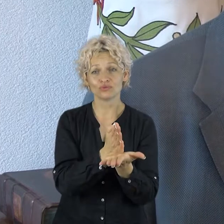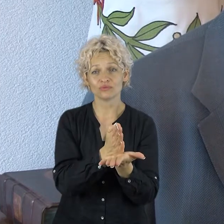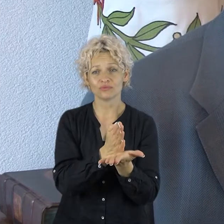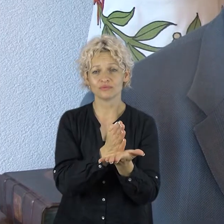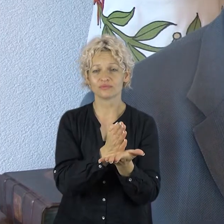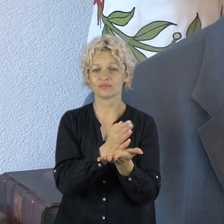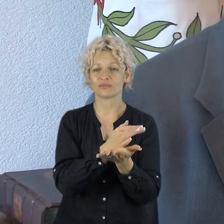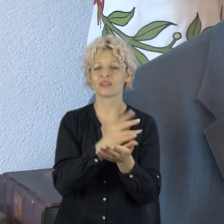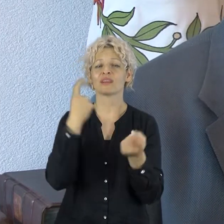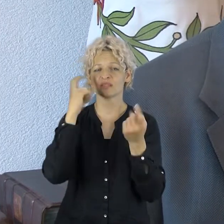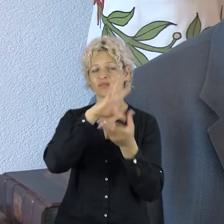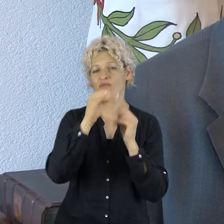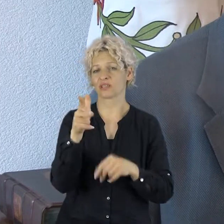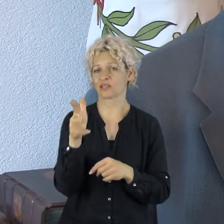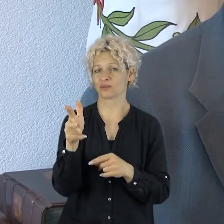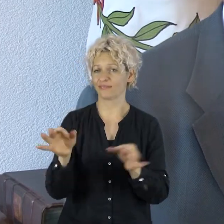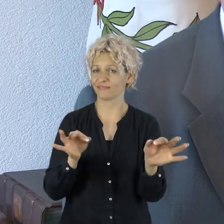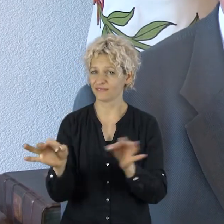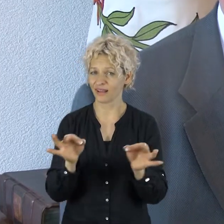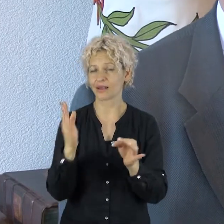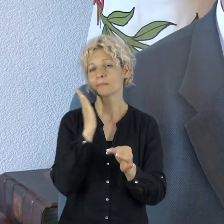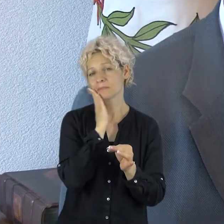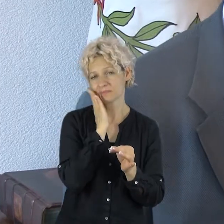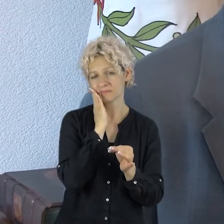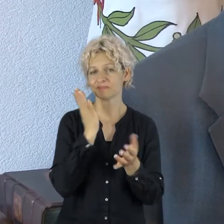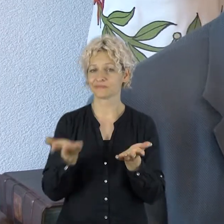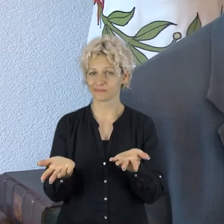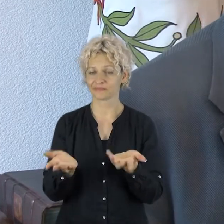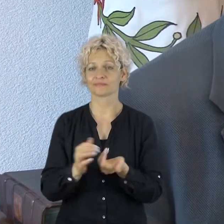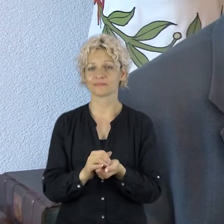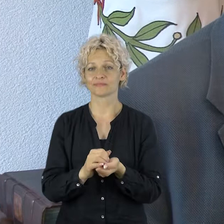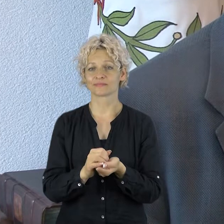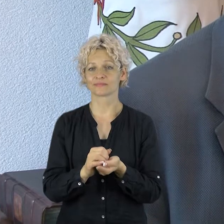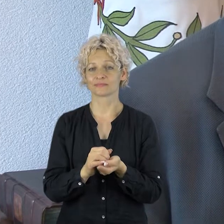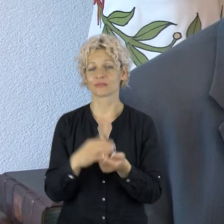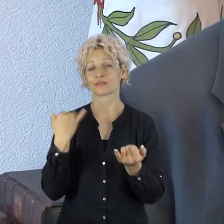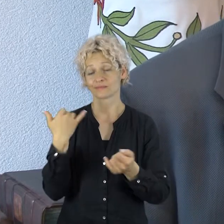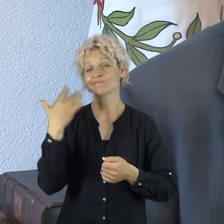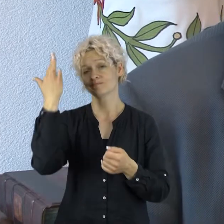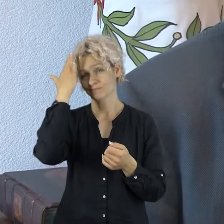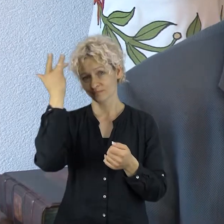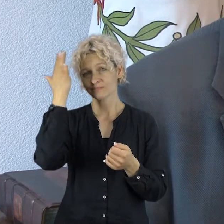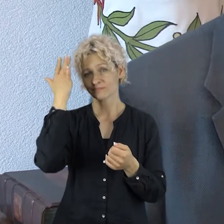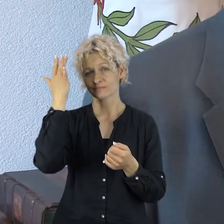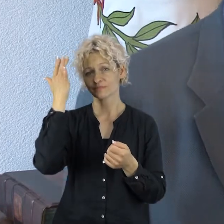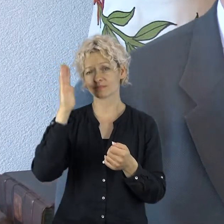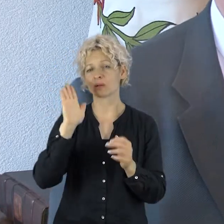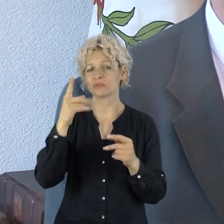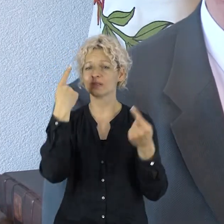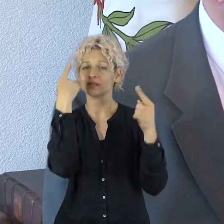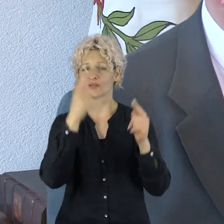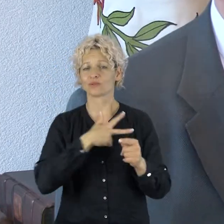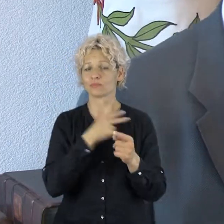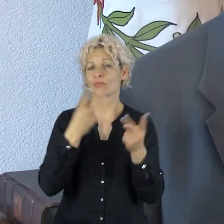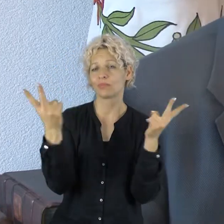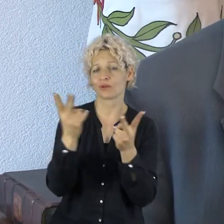kiek mes turime tokia pradinė informacija, yra apie 3000 kvadratinių metrų laisvų patalpų. Tai mes manome, kad kitom